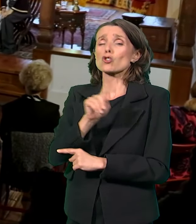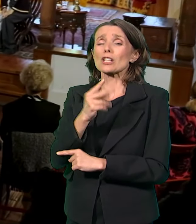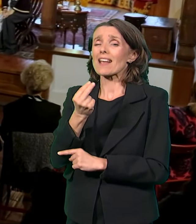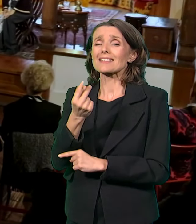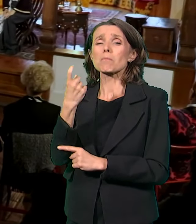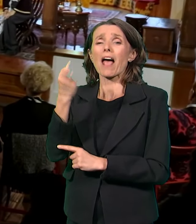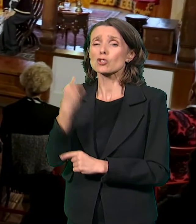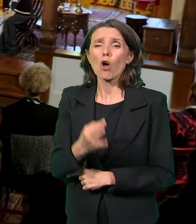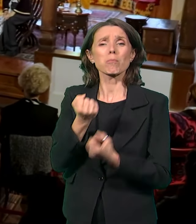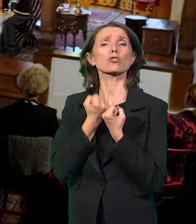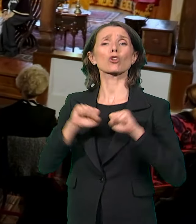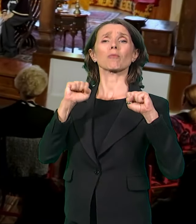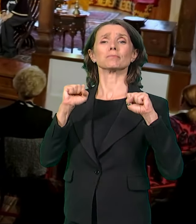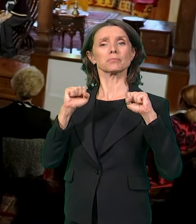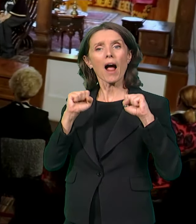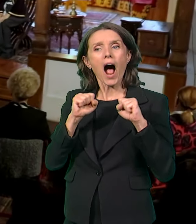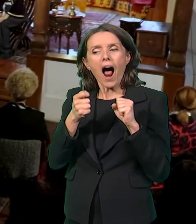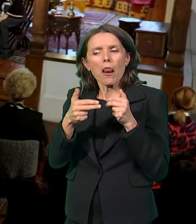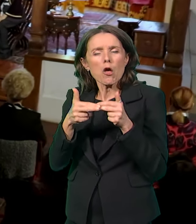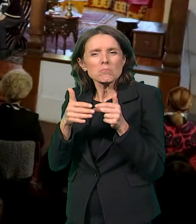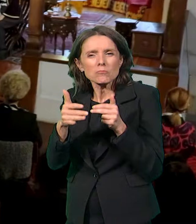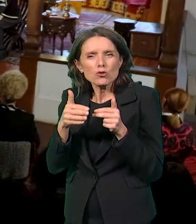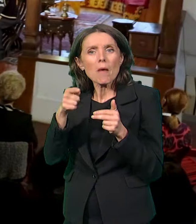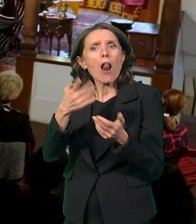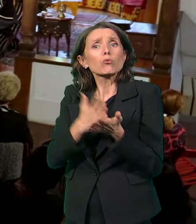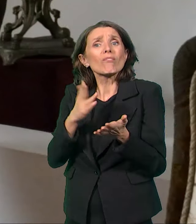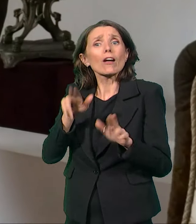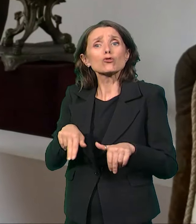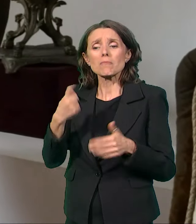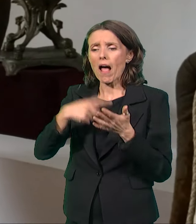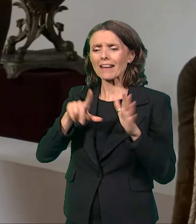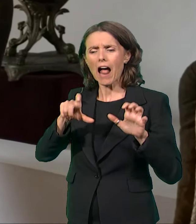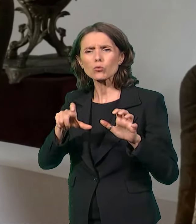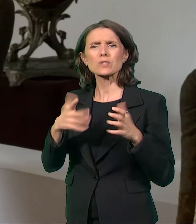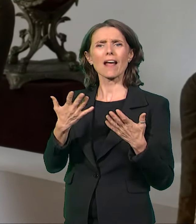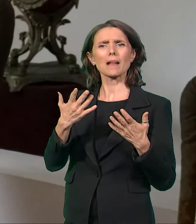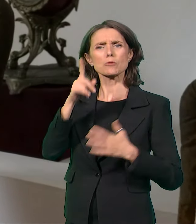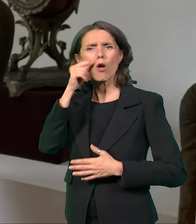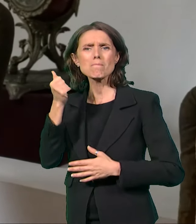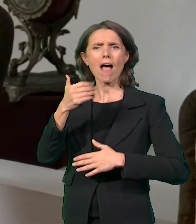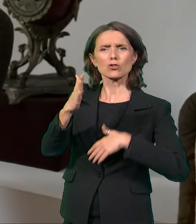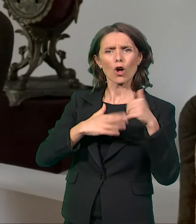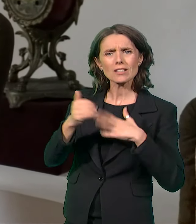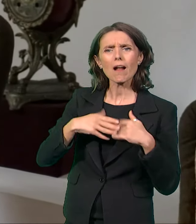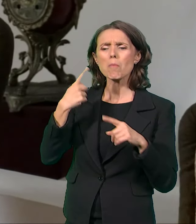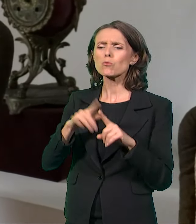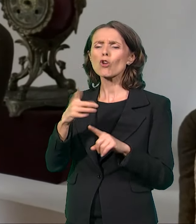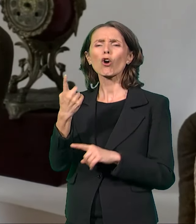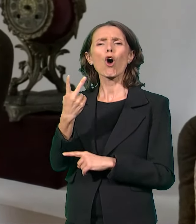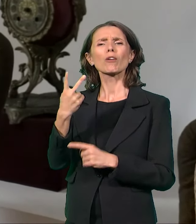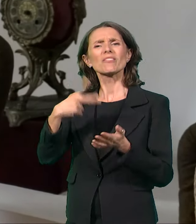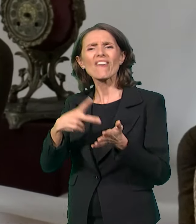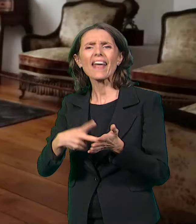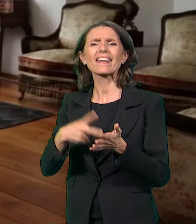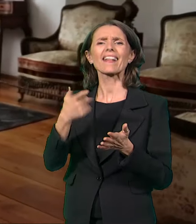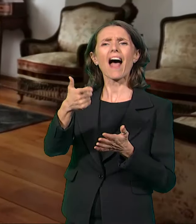nezavisnosti Srbije, u Varos i radi oko 1700 majstora zanatlija i oko 2000 kalfi i šegrta.